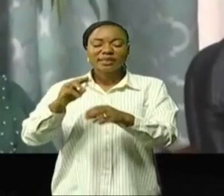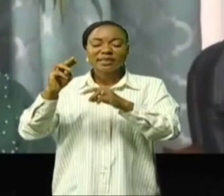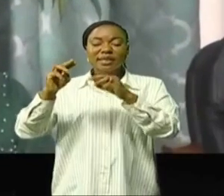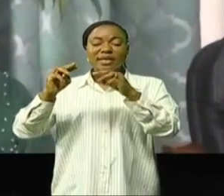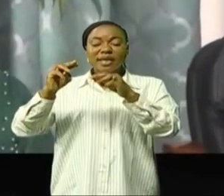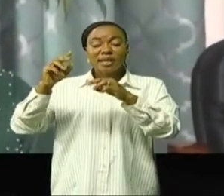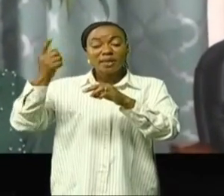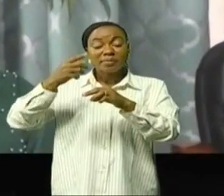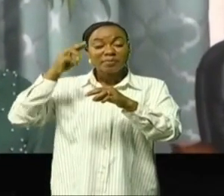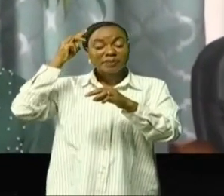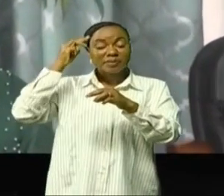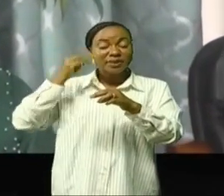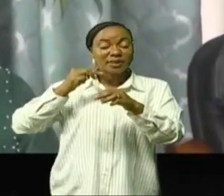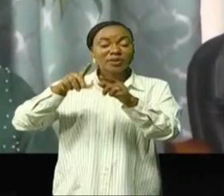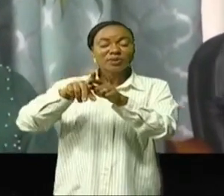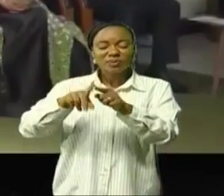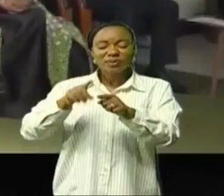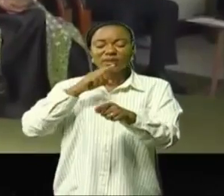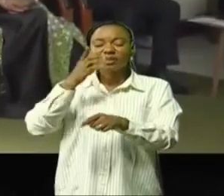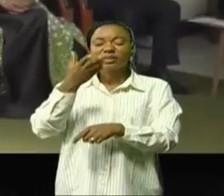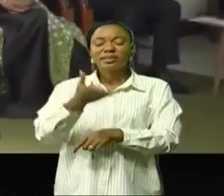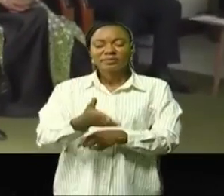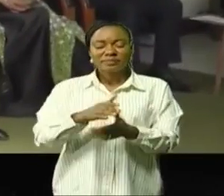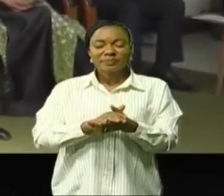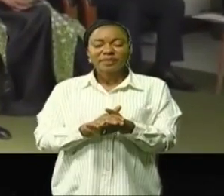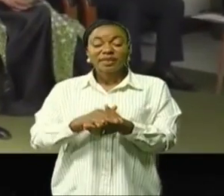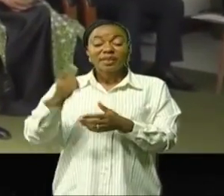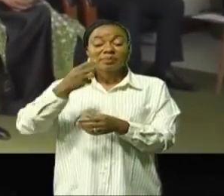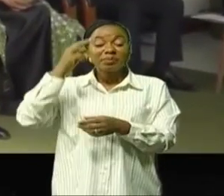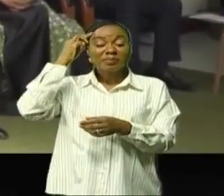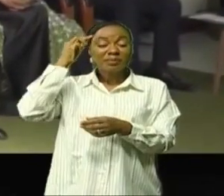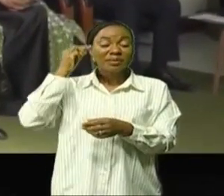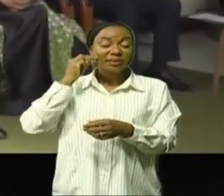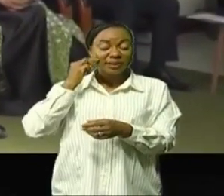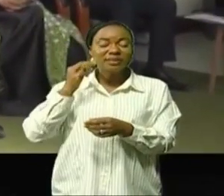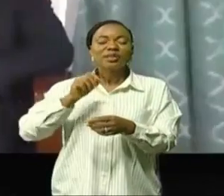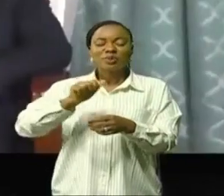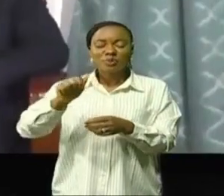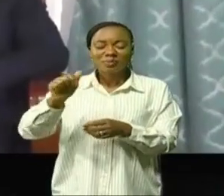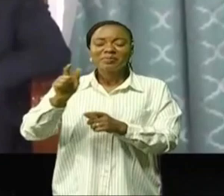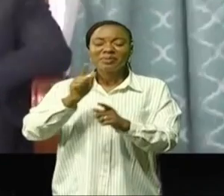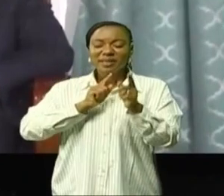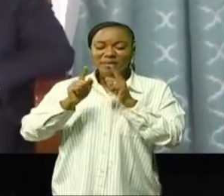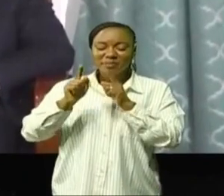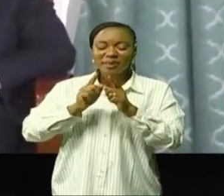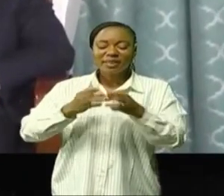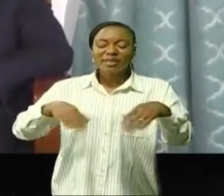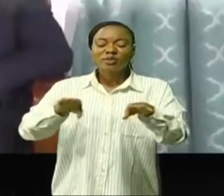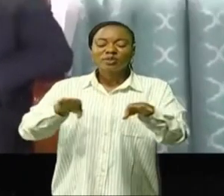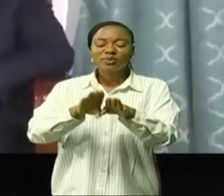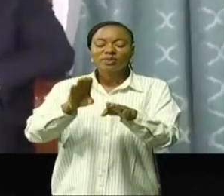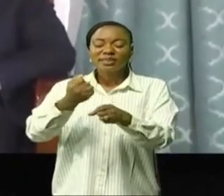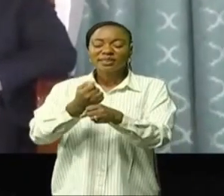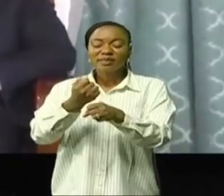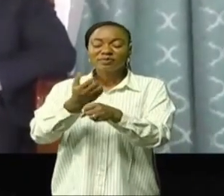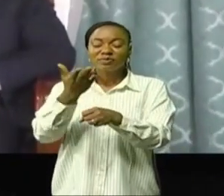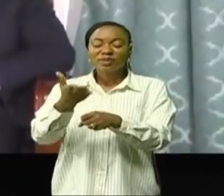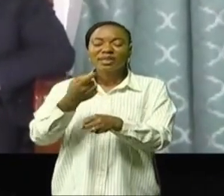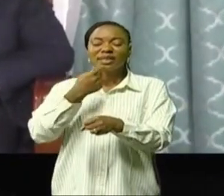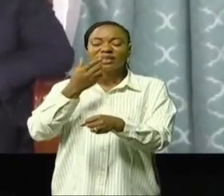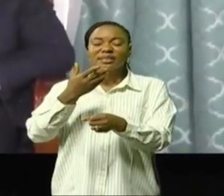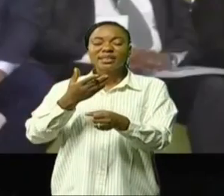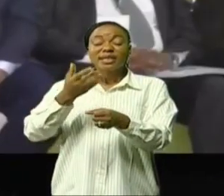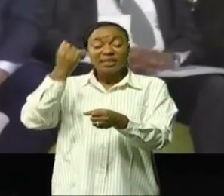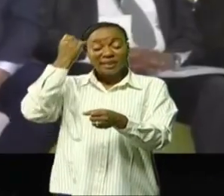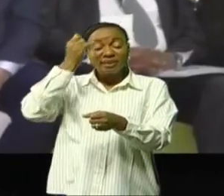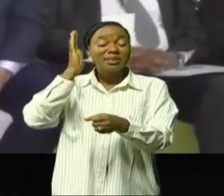et ceux du Conseil supérieur du portefeuille, le Premier ministre Jean-Michel Samalokonde qui a clôturé ses assises a loué la